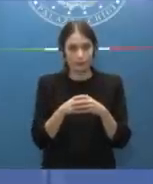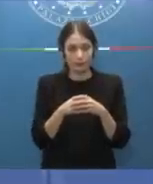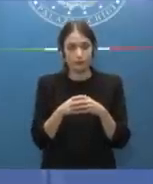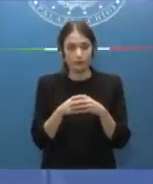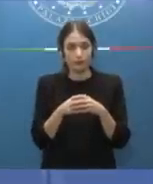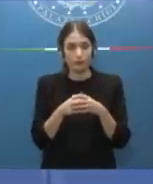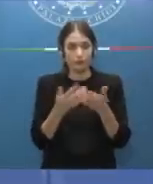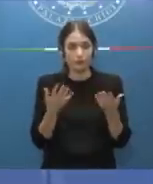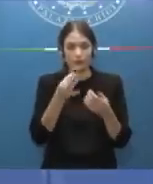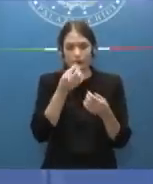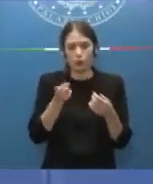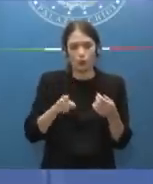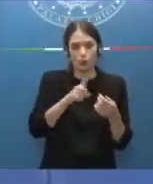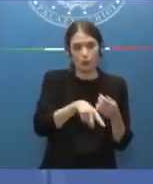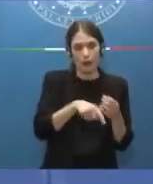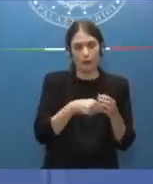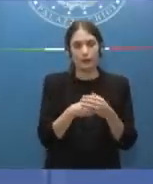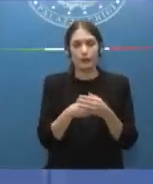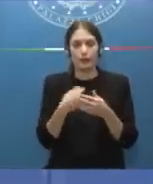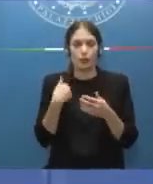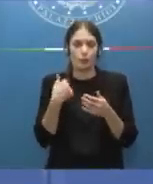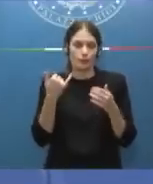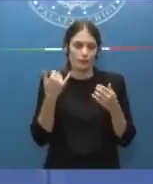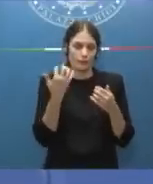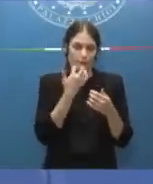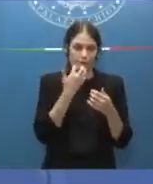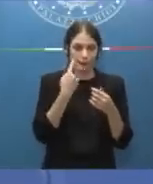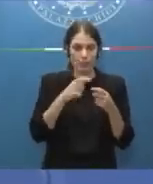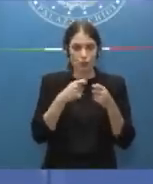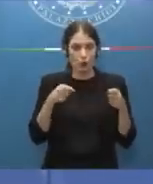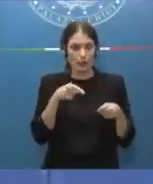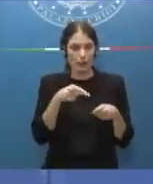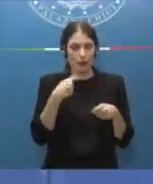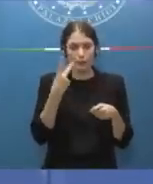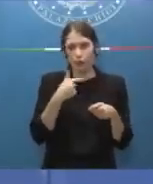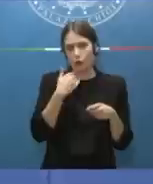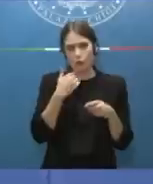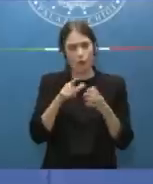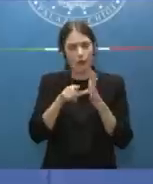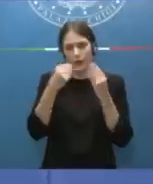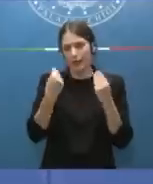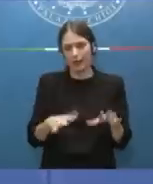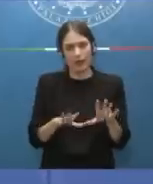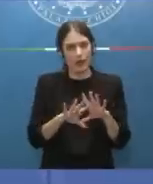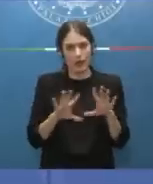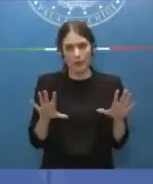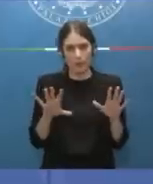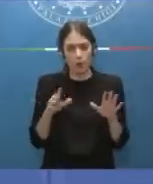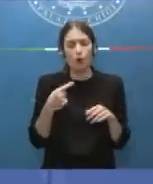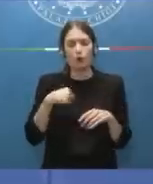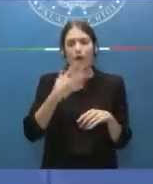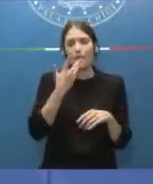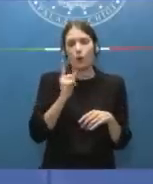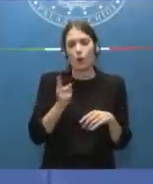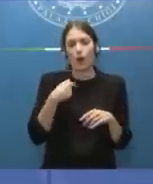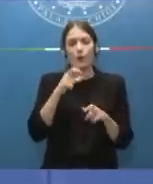quindi dopo domani perché insomma anche qui non vogliamo perdere tempo ci serve che le persone siano subito